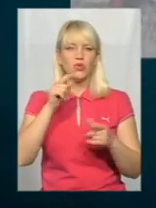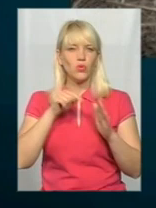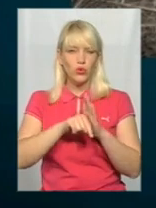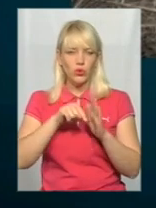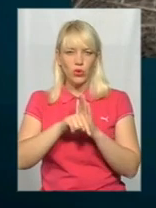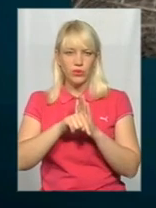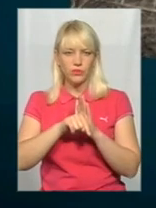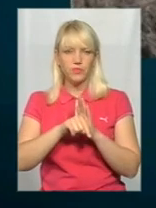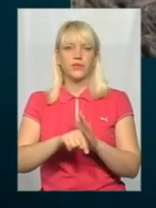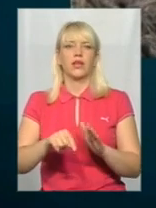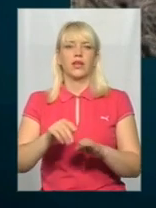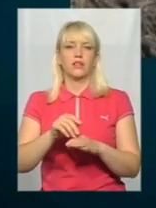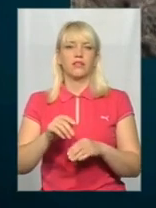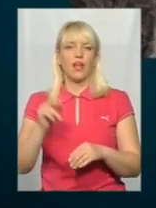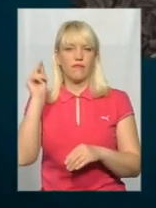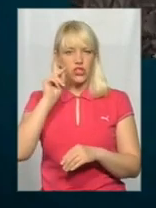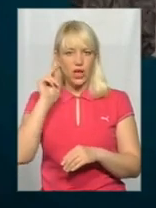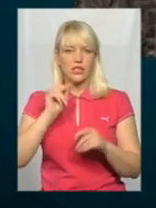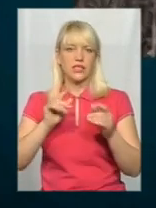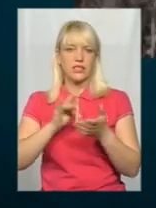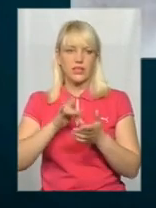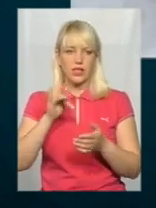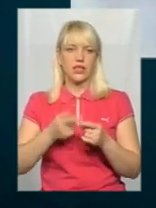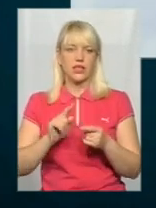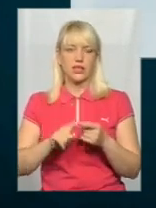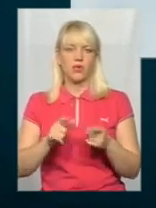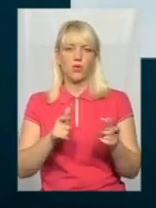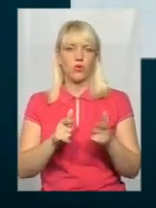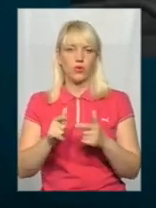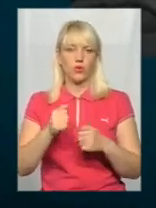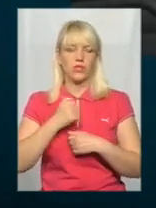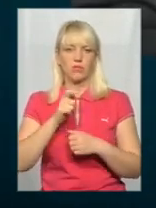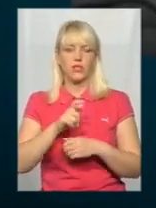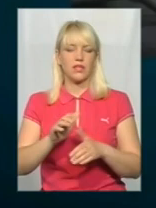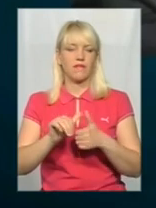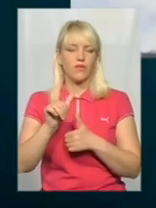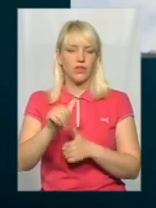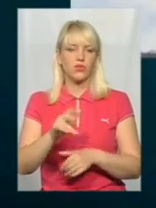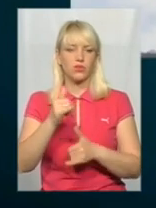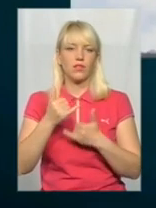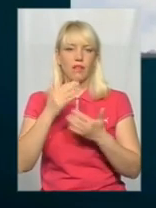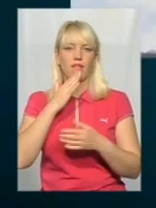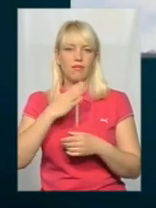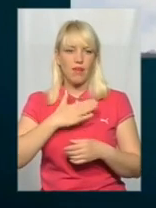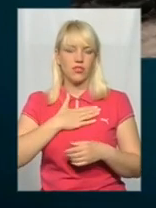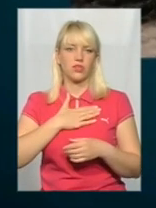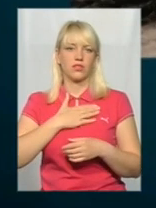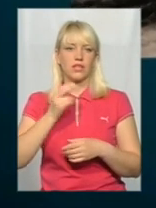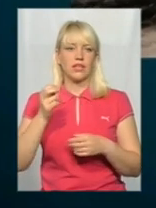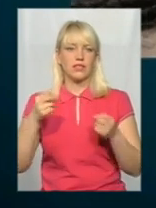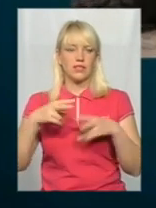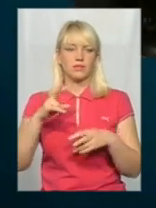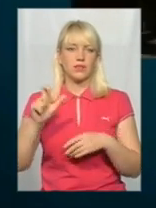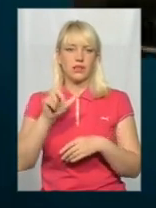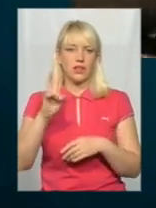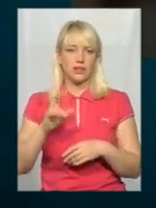навчальний центр сил спеціальних операцій, де готуються бійці виключно для нашого роду військ. От ви сьогодні